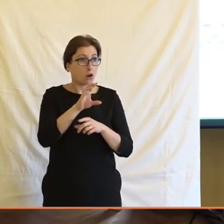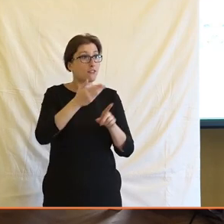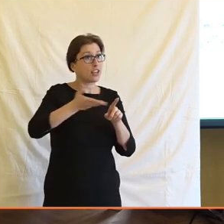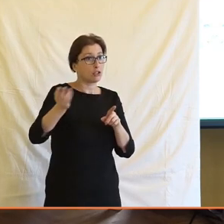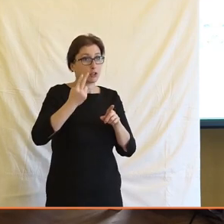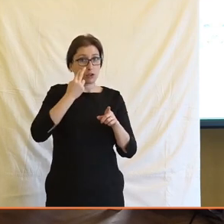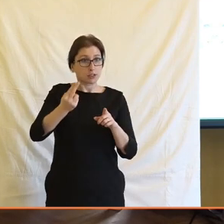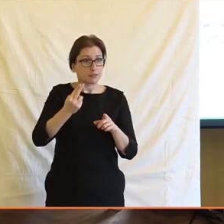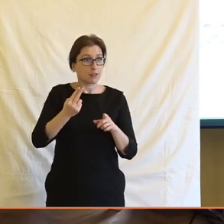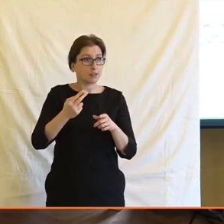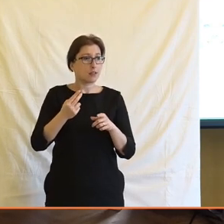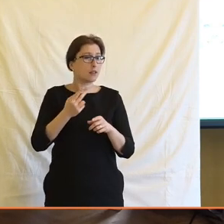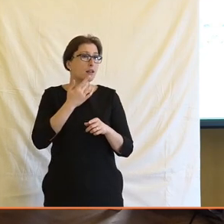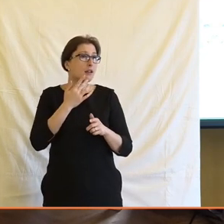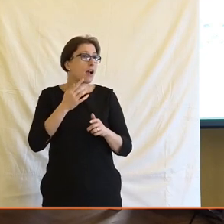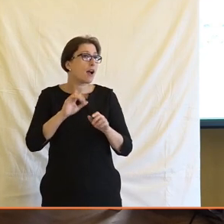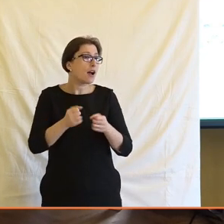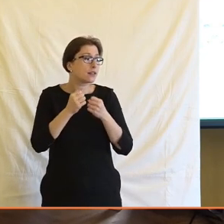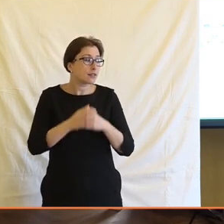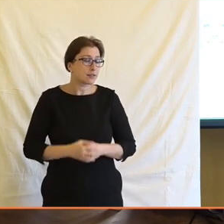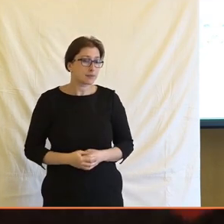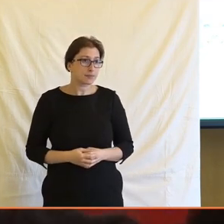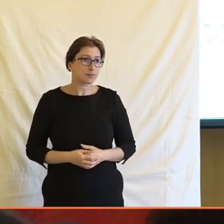veřejnost. Tak jak tohle vlastně vzniklo?